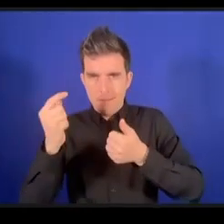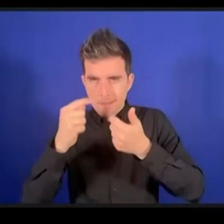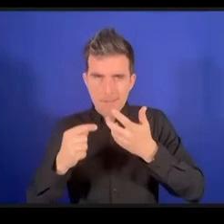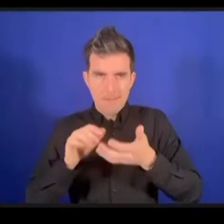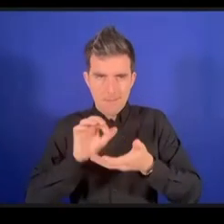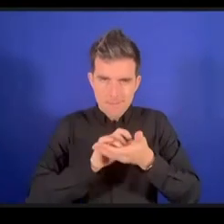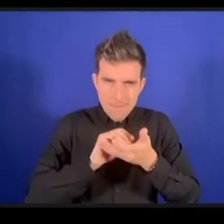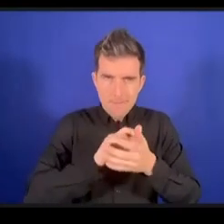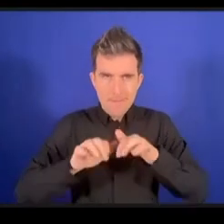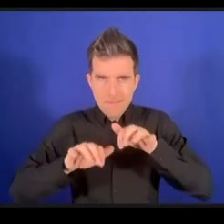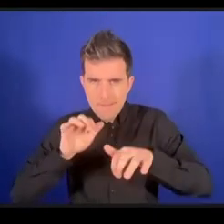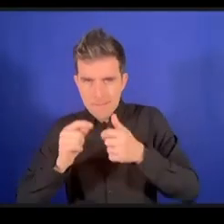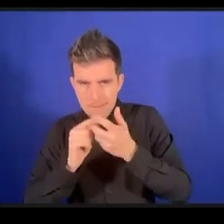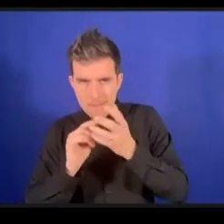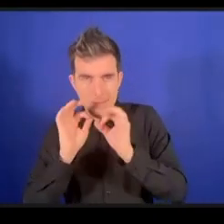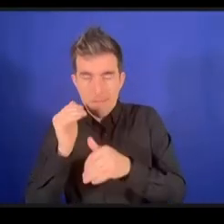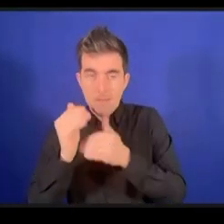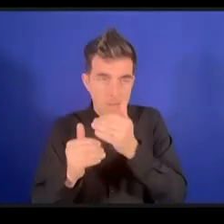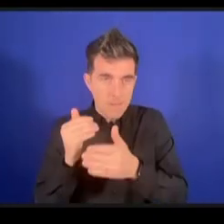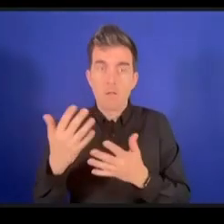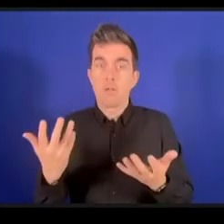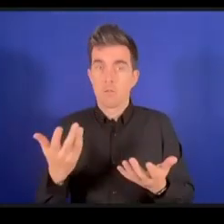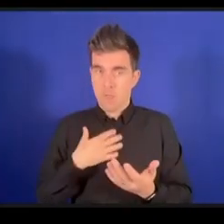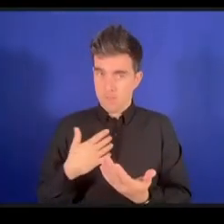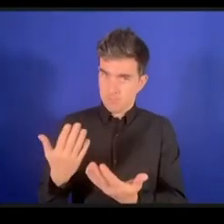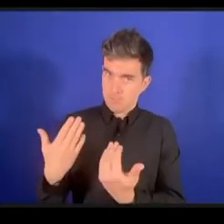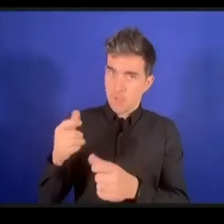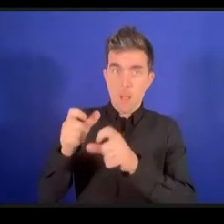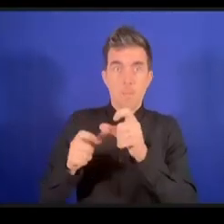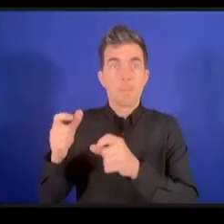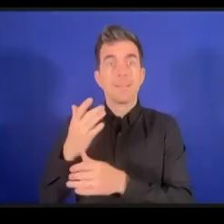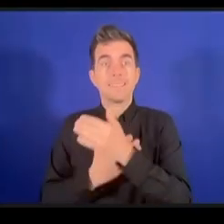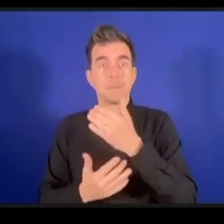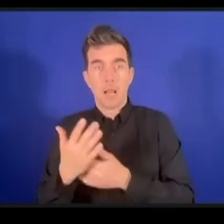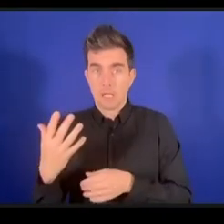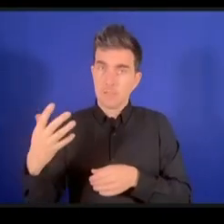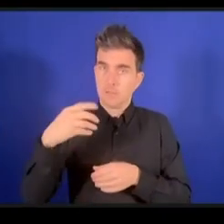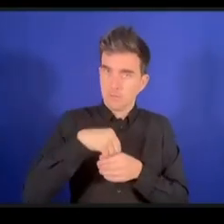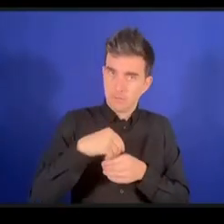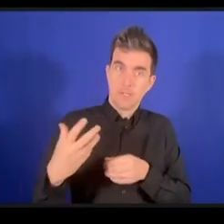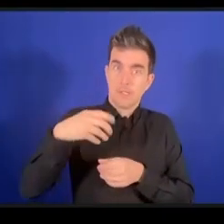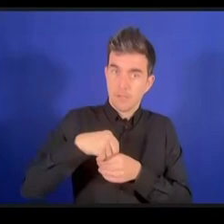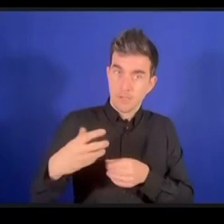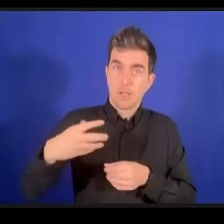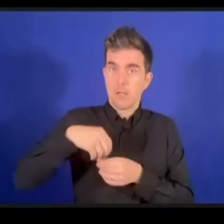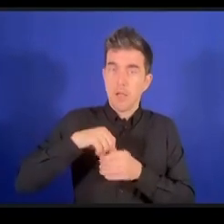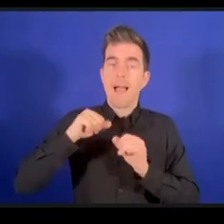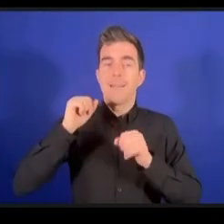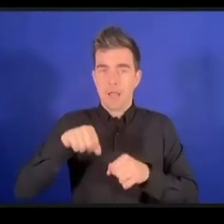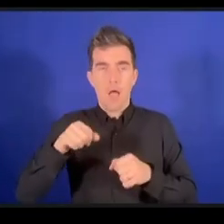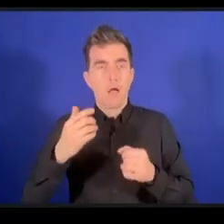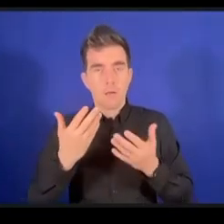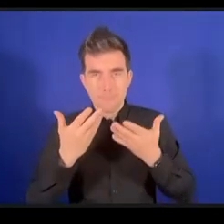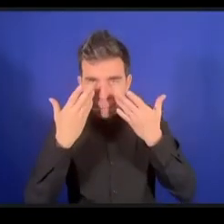وهذه التكنولوجيات فأنا أشجع الأشخاص من ذوي الإعاقة أن